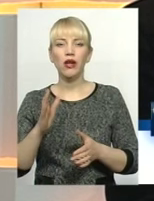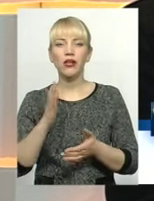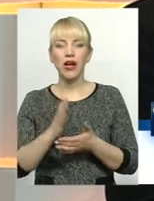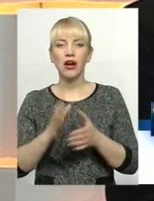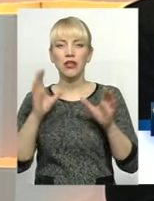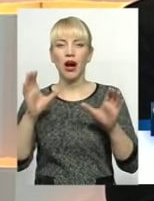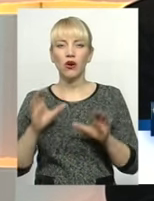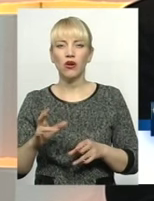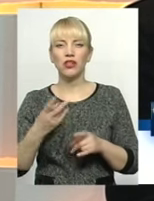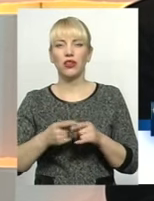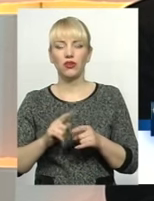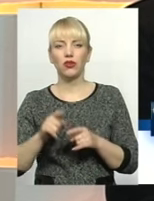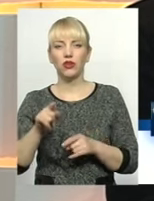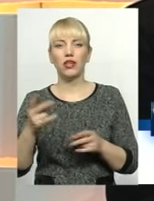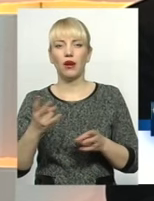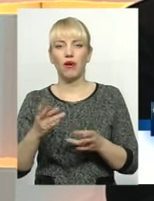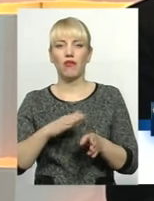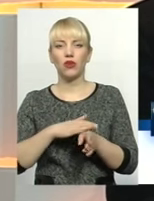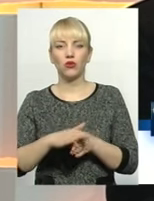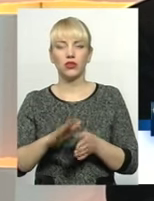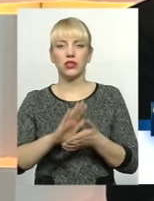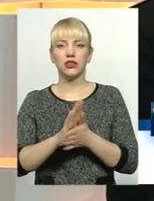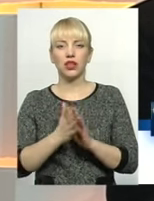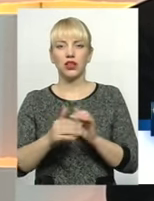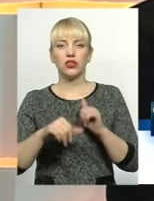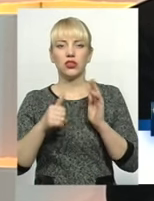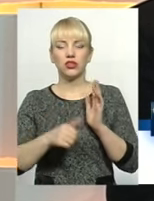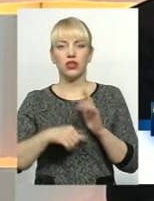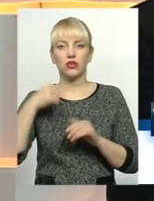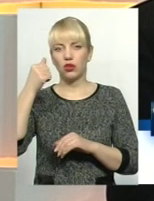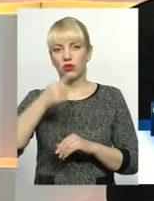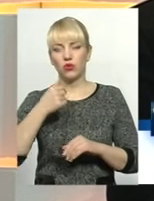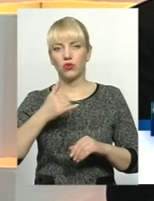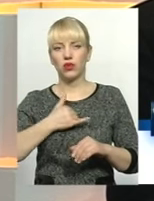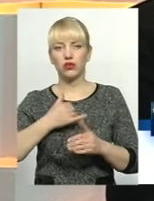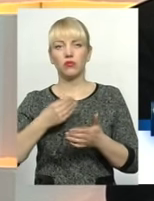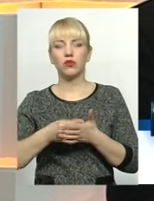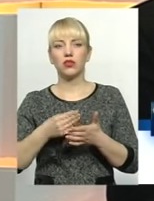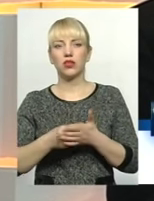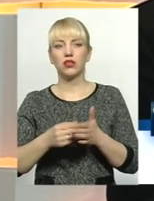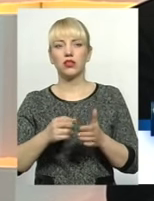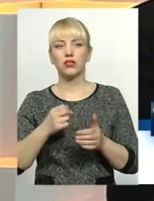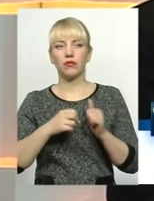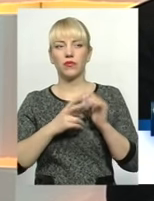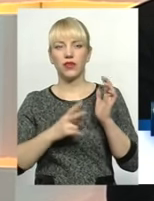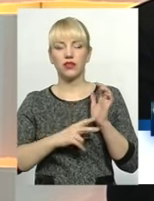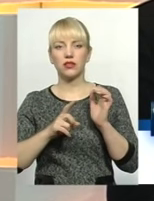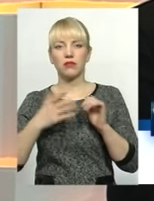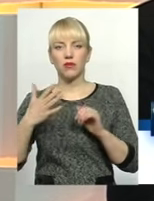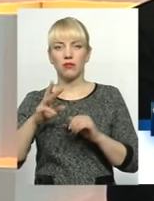станом на 2016 рік у нас бюджет нашого навчального закладу складає 18,3 мільйона гривень.